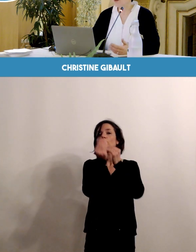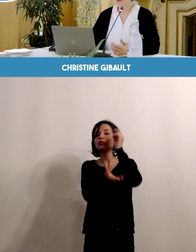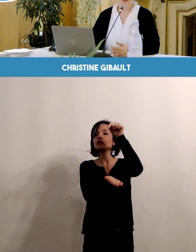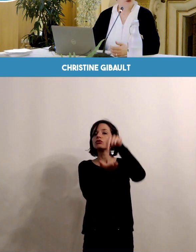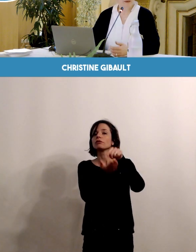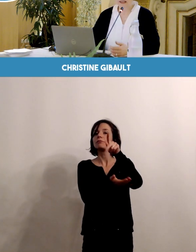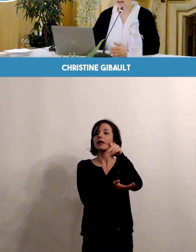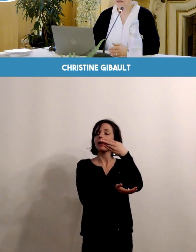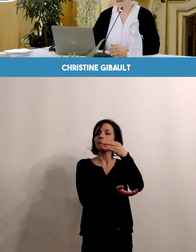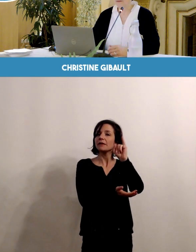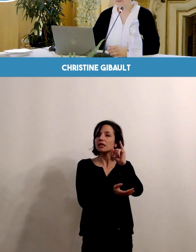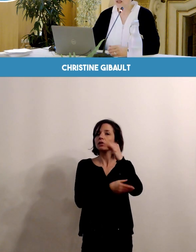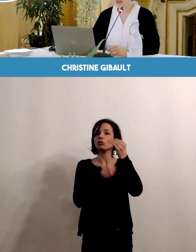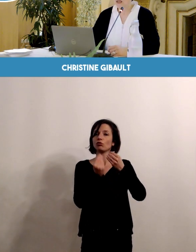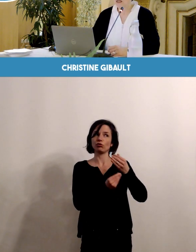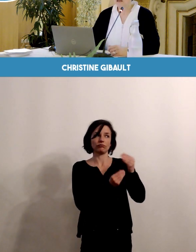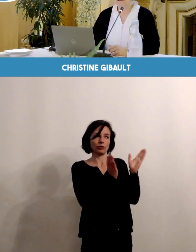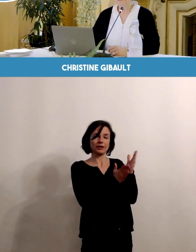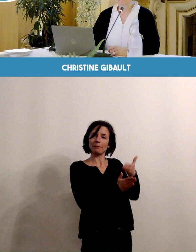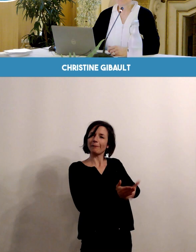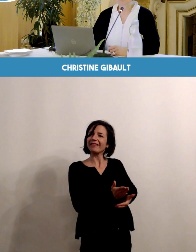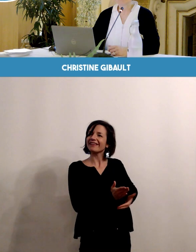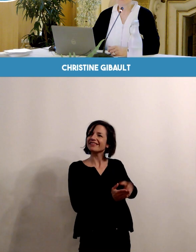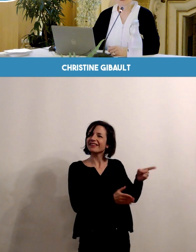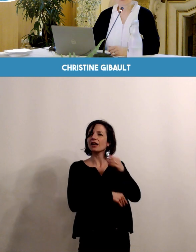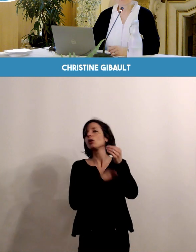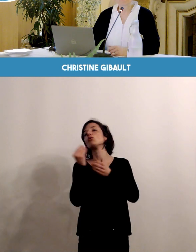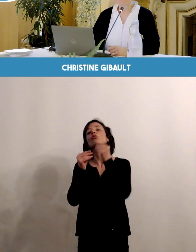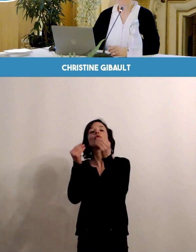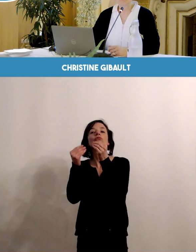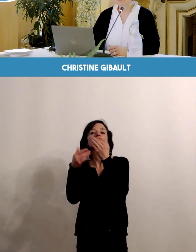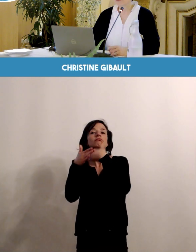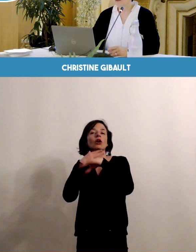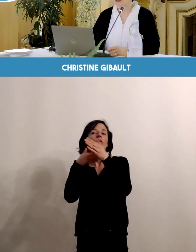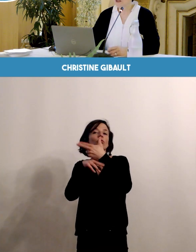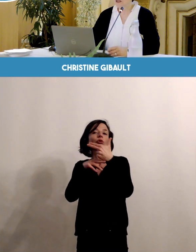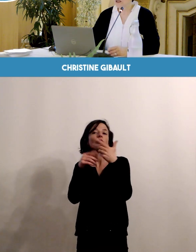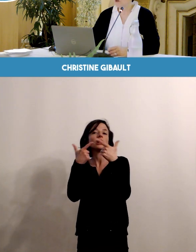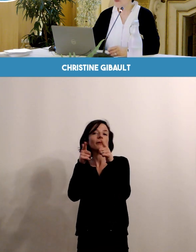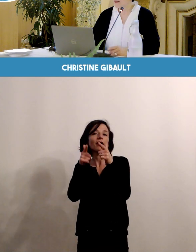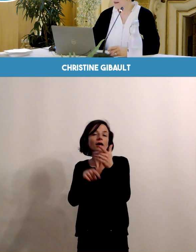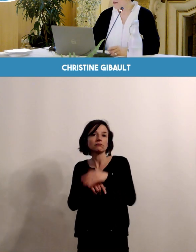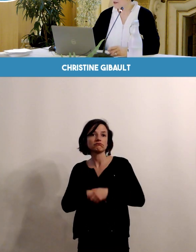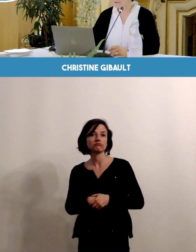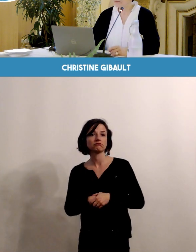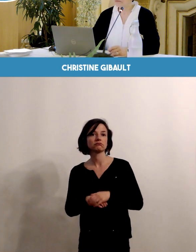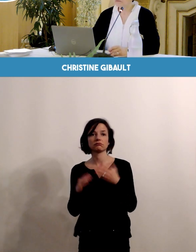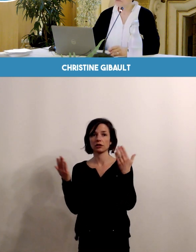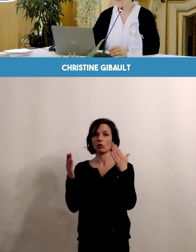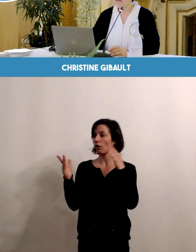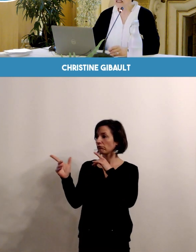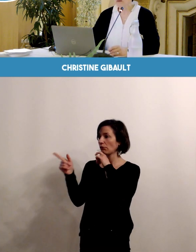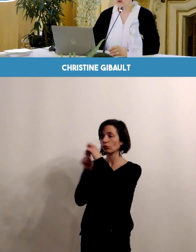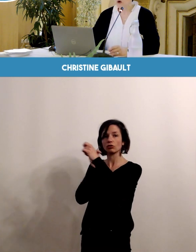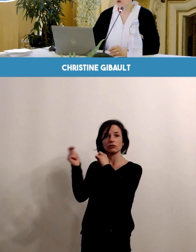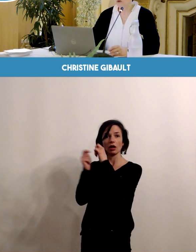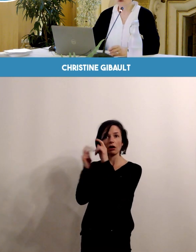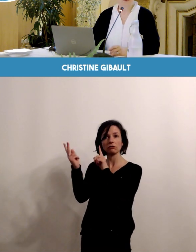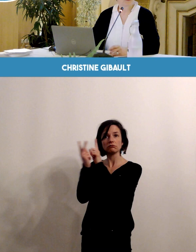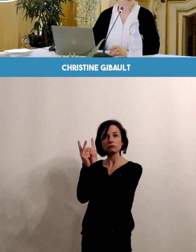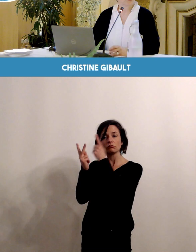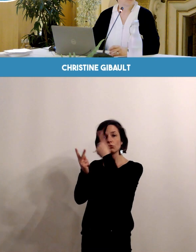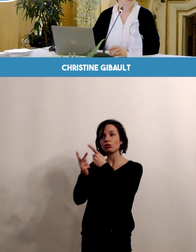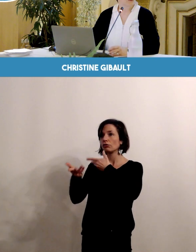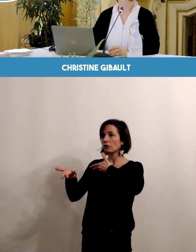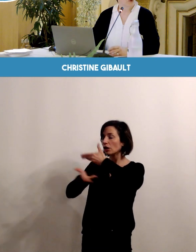PMI ou à la maternité. C'est un entretien d'écoute et de partage qui prend en